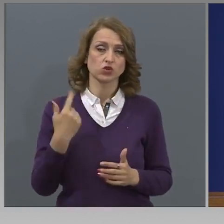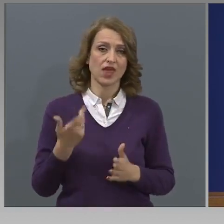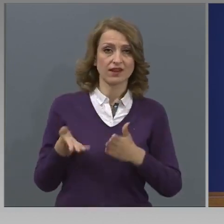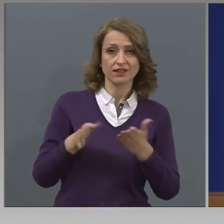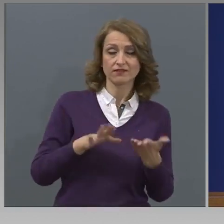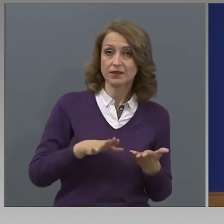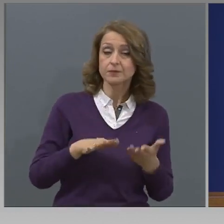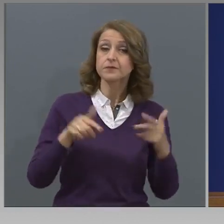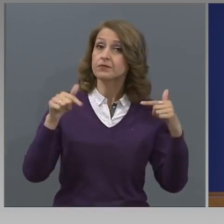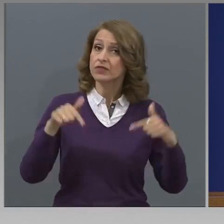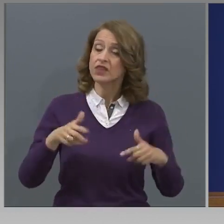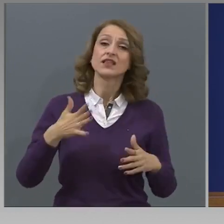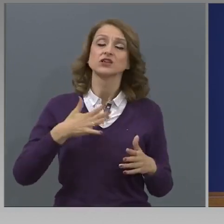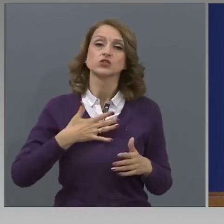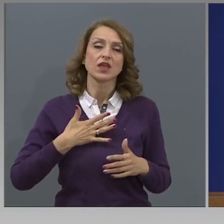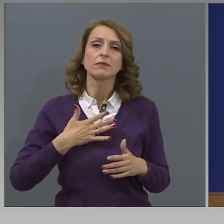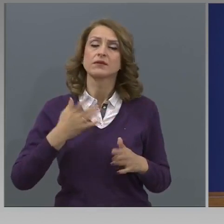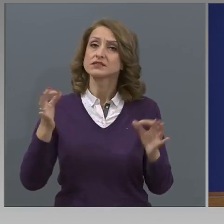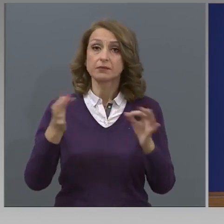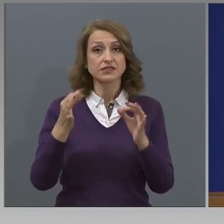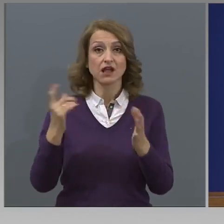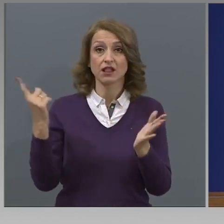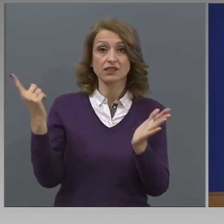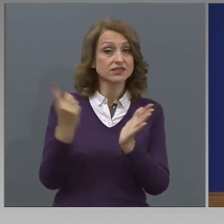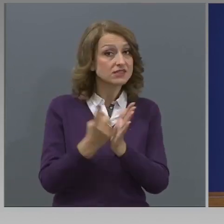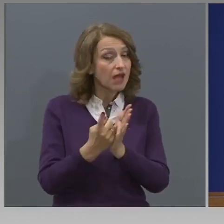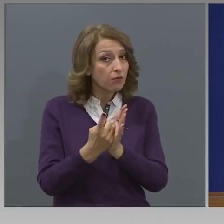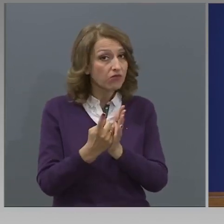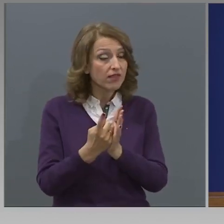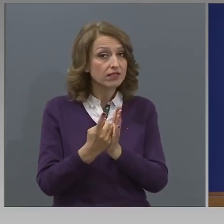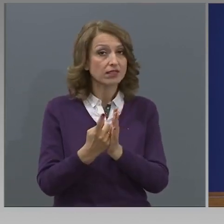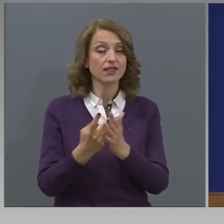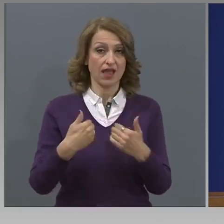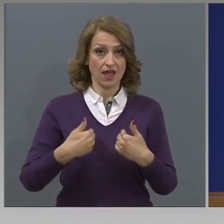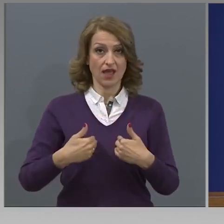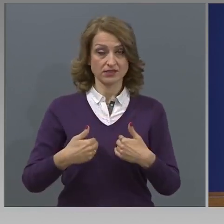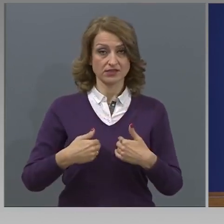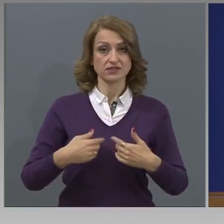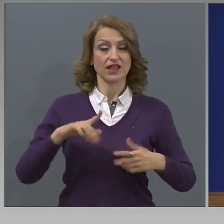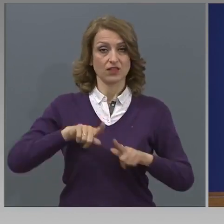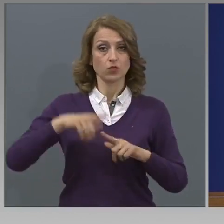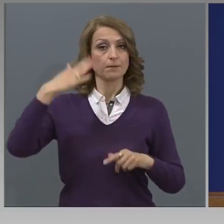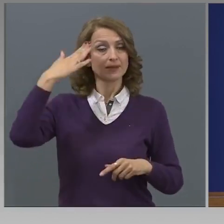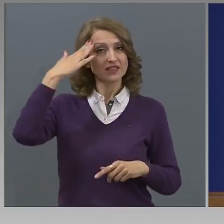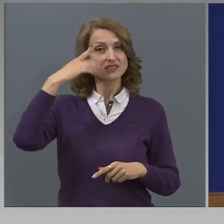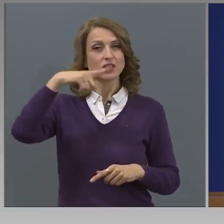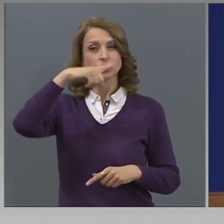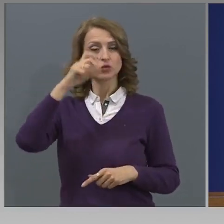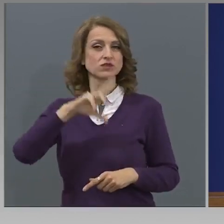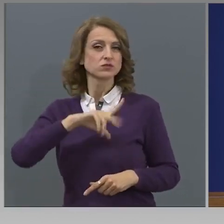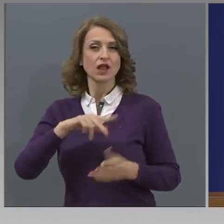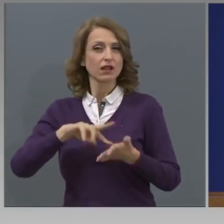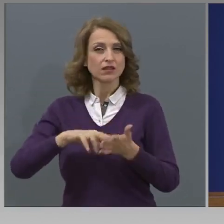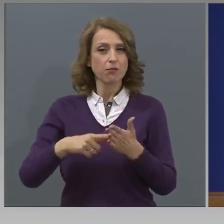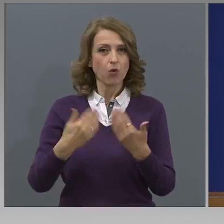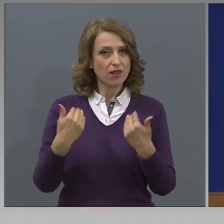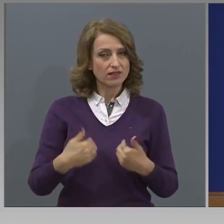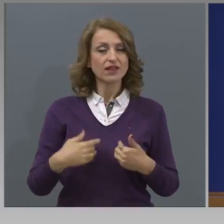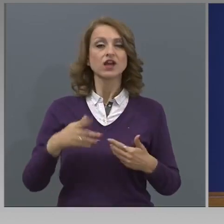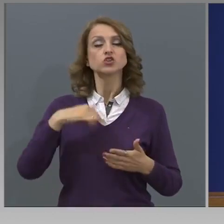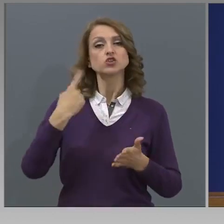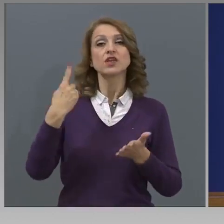Днес ще има и специална заповед, която ще бъде издадена от мен като министр на труда и социалната политика. Тя ще се отнася до